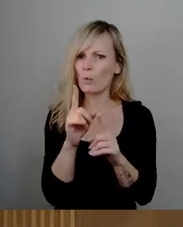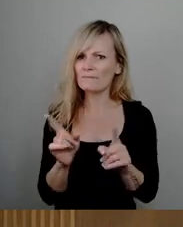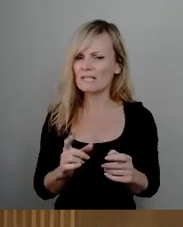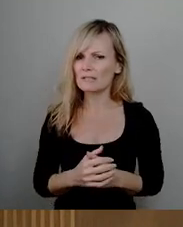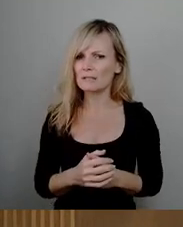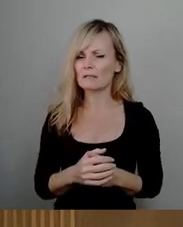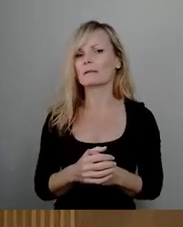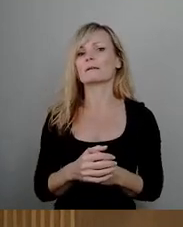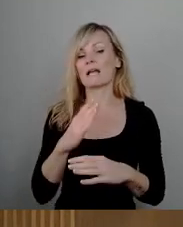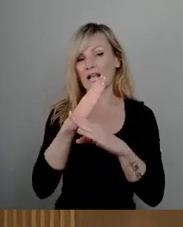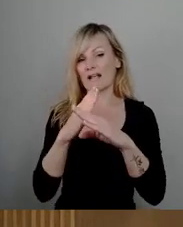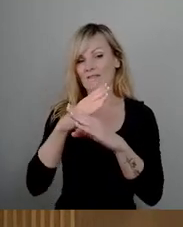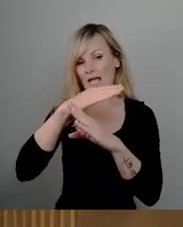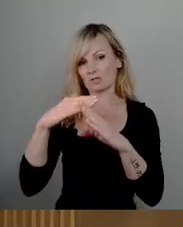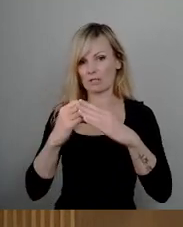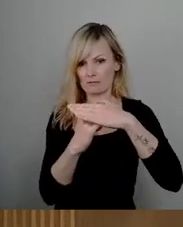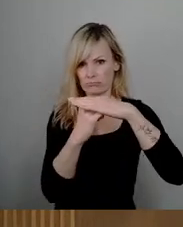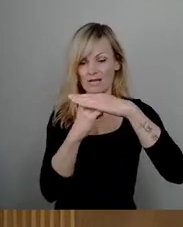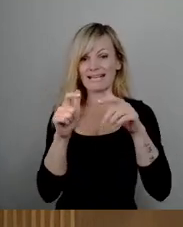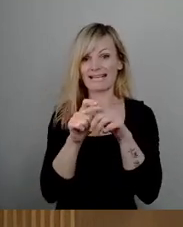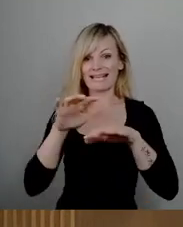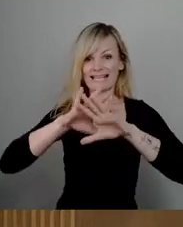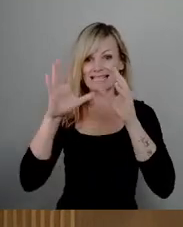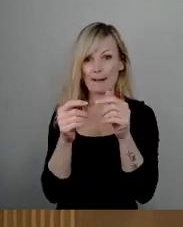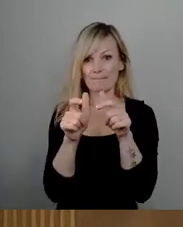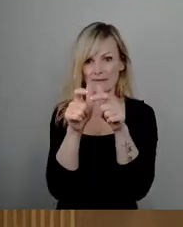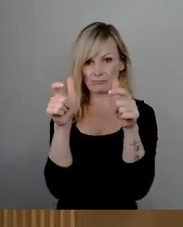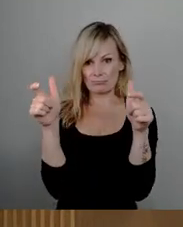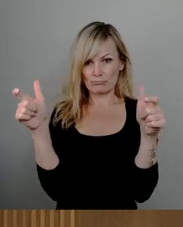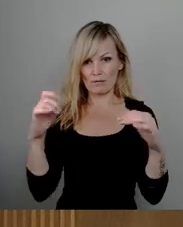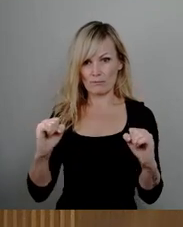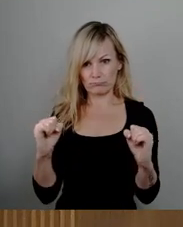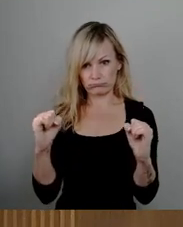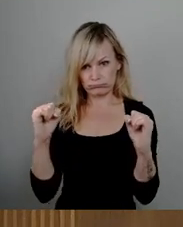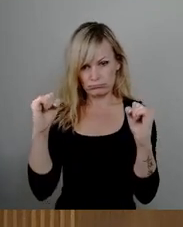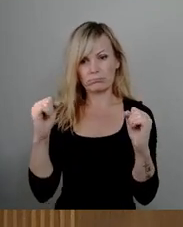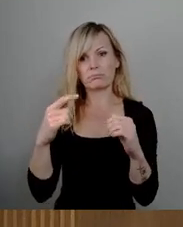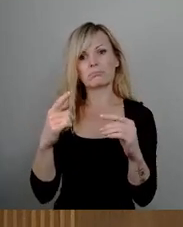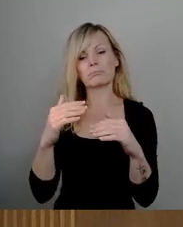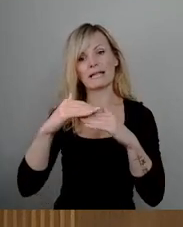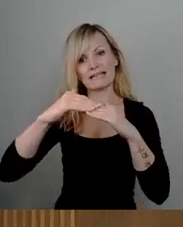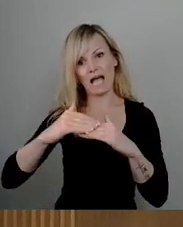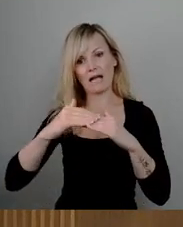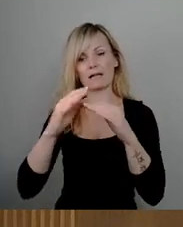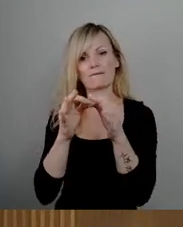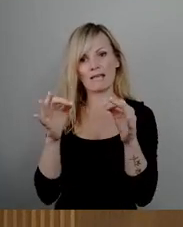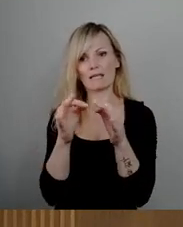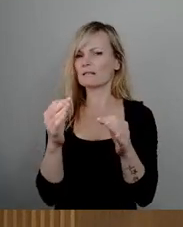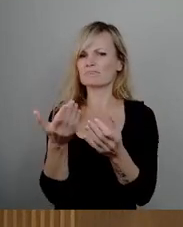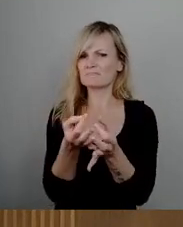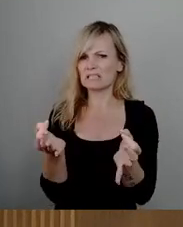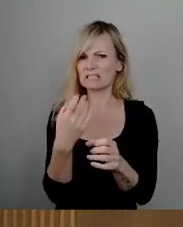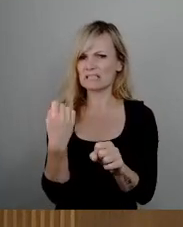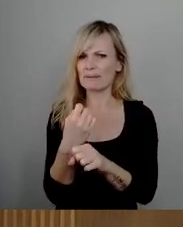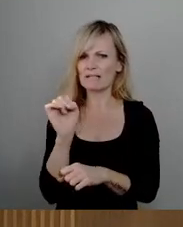Ertüchtigung der Gesamttragfähigkeit. Und daran schließt sich die zweite Frage an, warum ist das